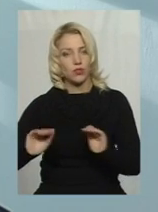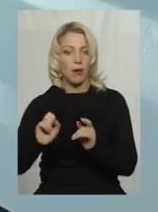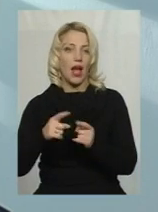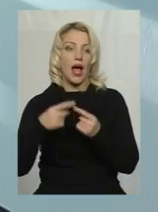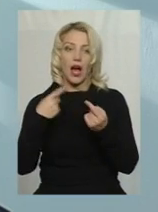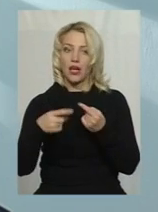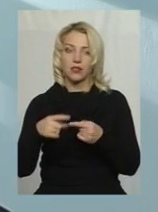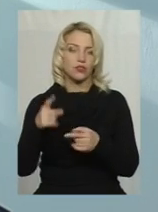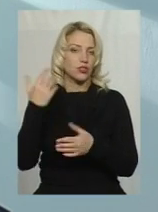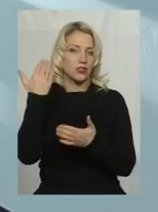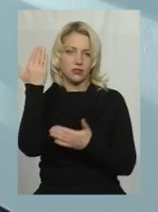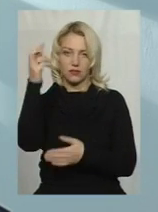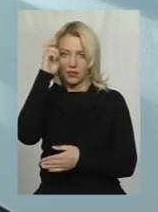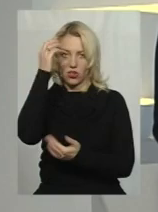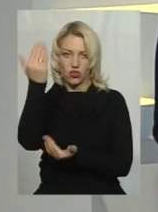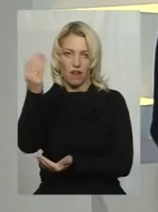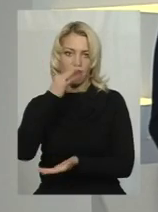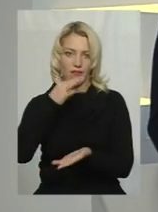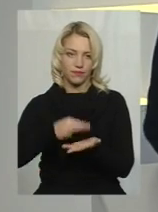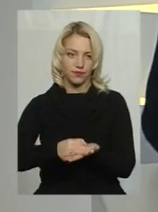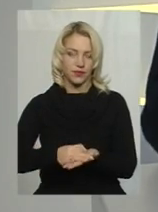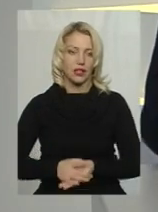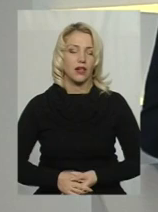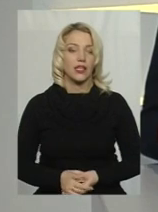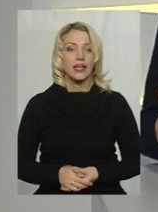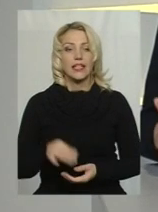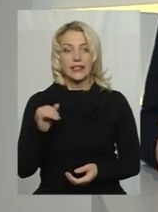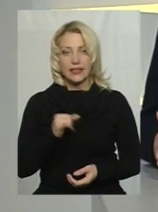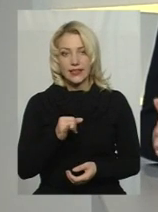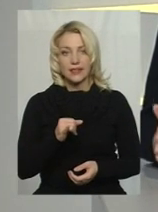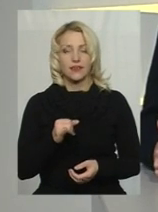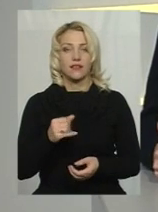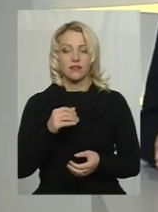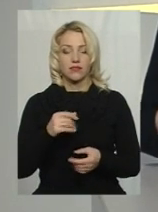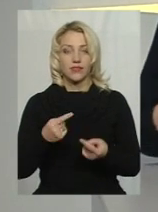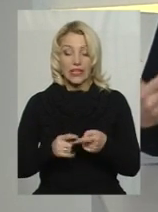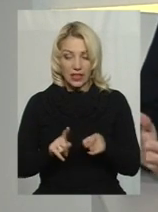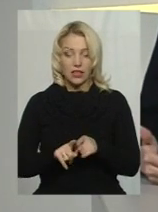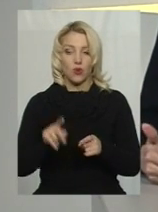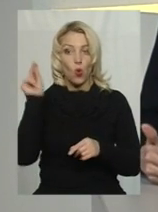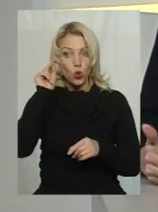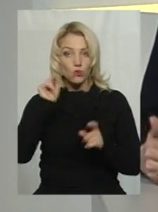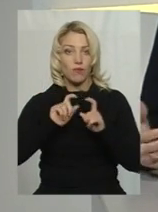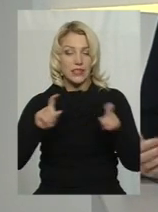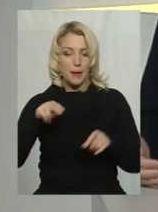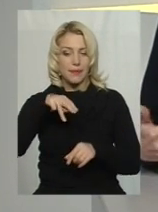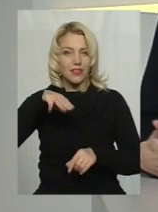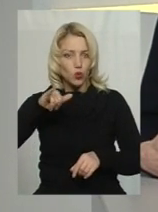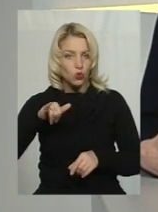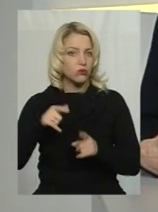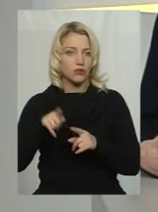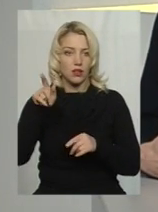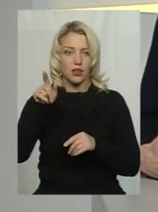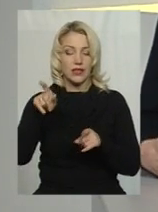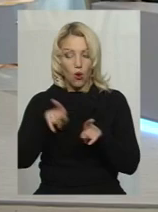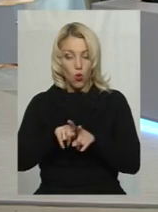перегатива держави. І, відповідно, в цих учбових закладах, там, в професійно-технічних, вони можуть з такою